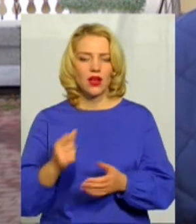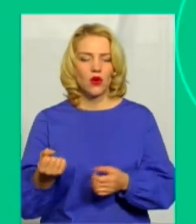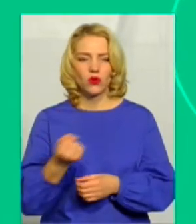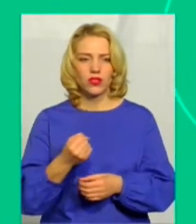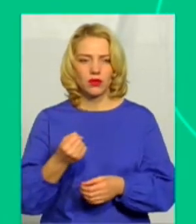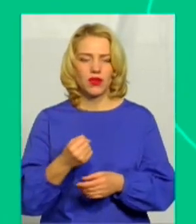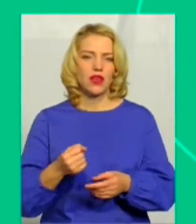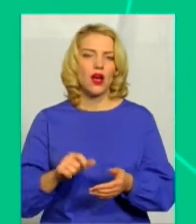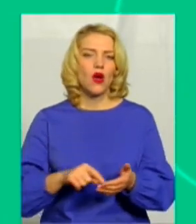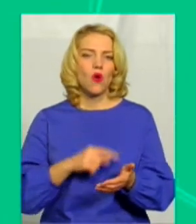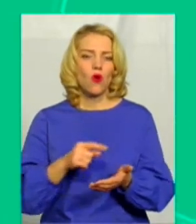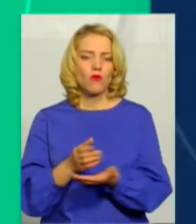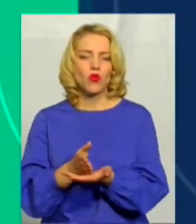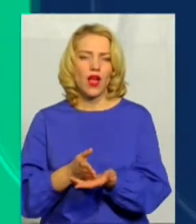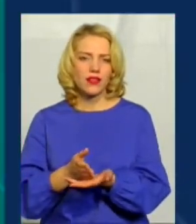послуг.